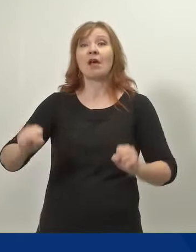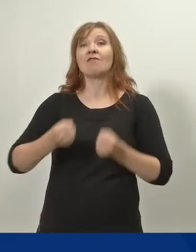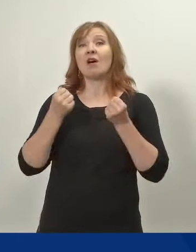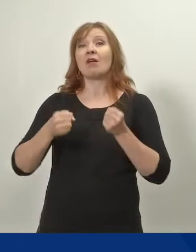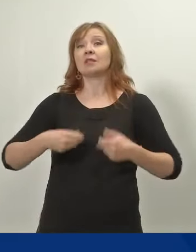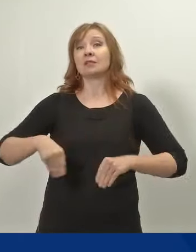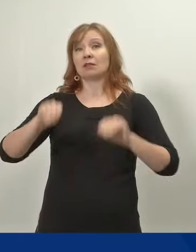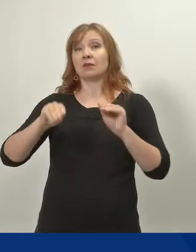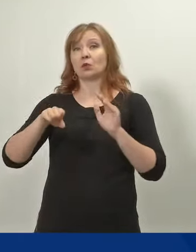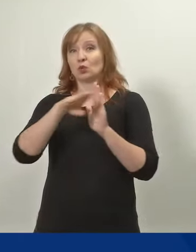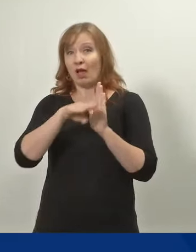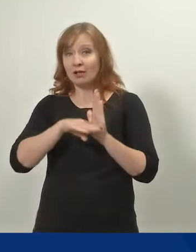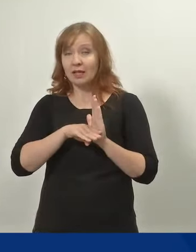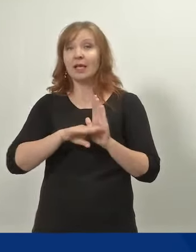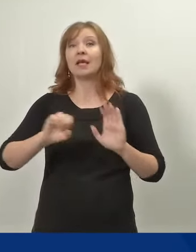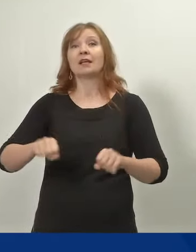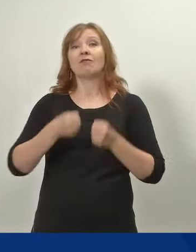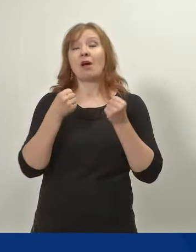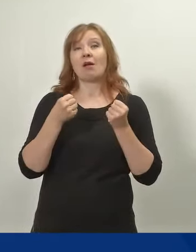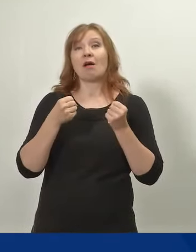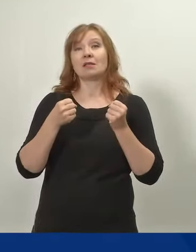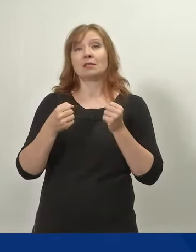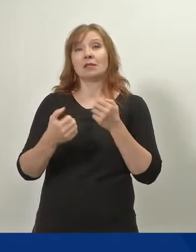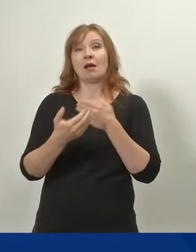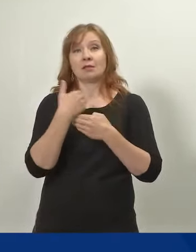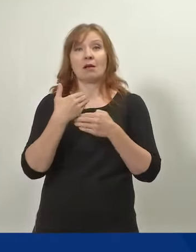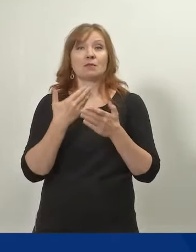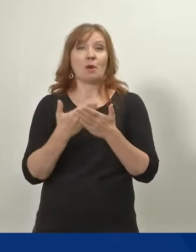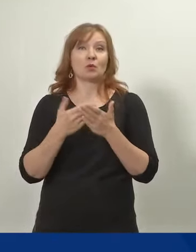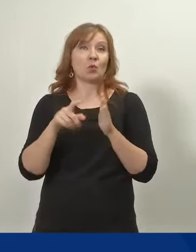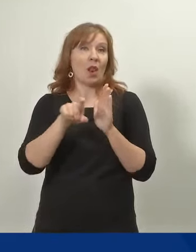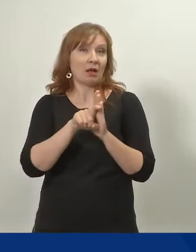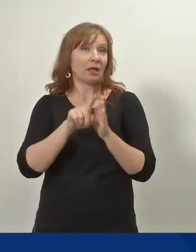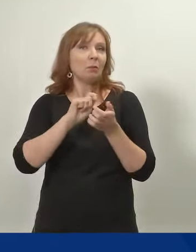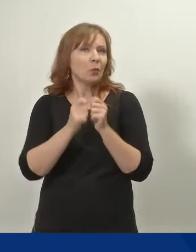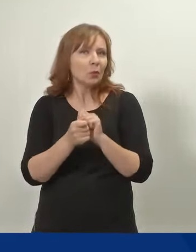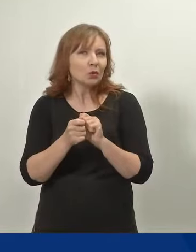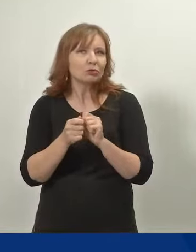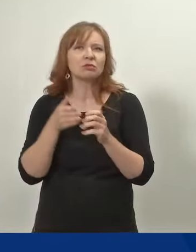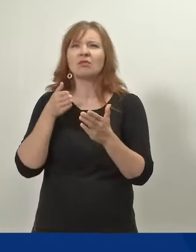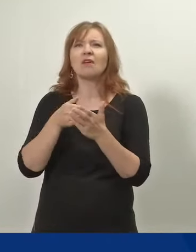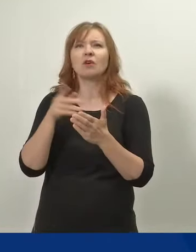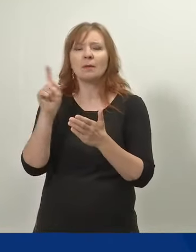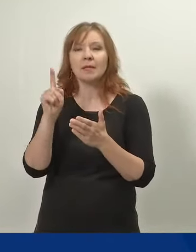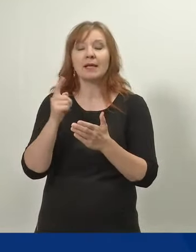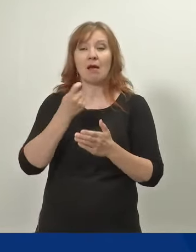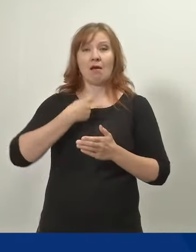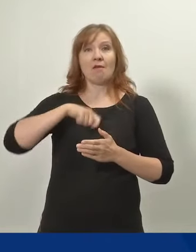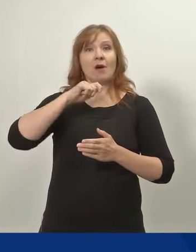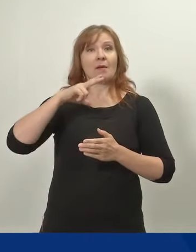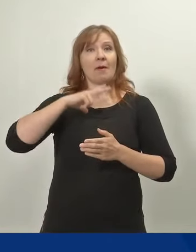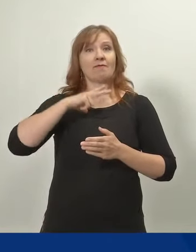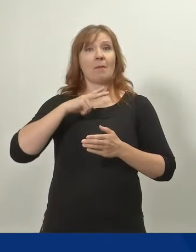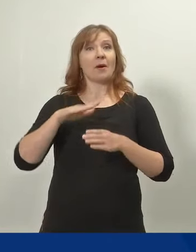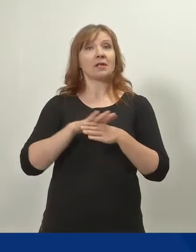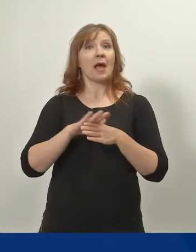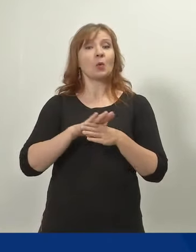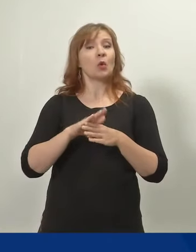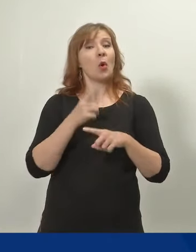varhaiskasvatuksen asiakasmaksulain muutosten tarkoituksena on tukea vanhempainvapaiden käytön